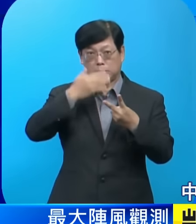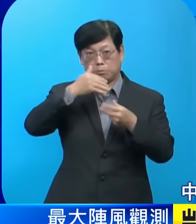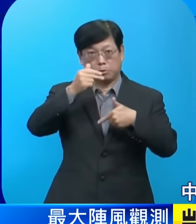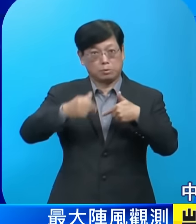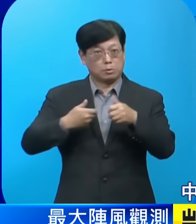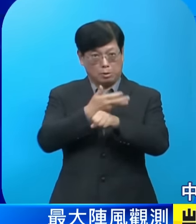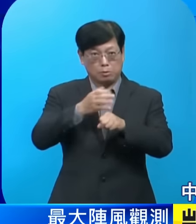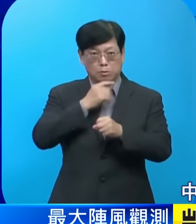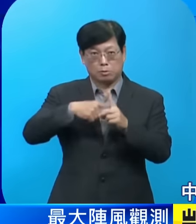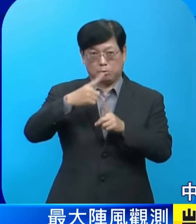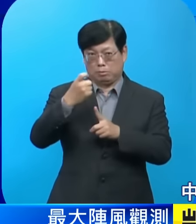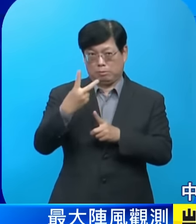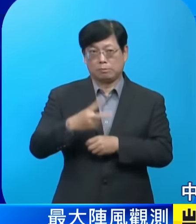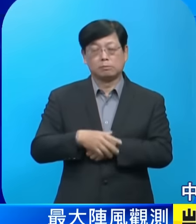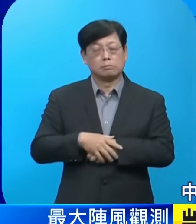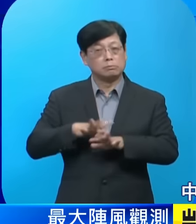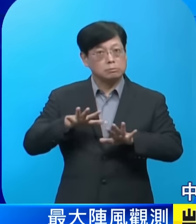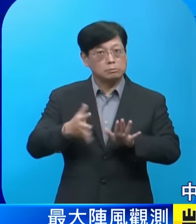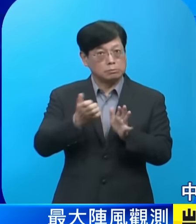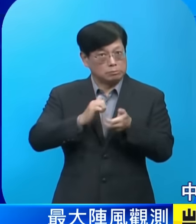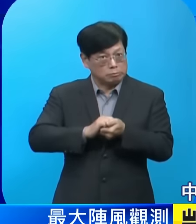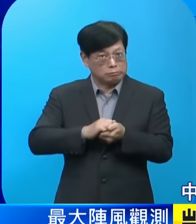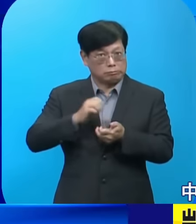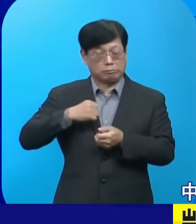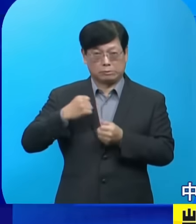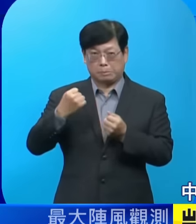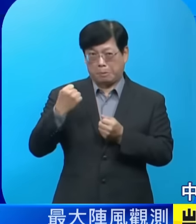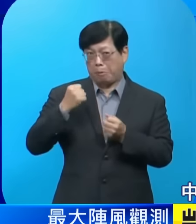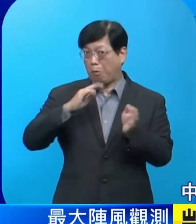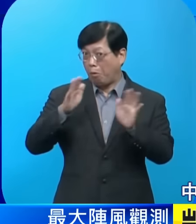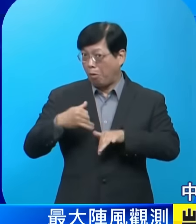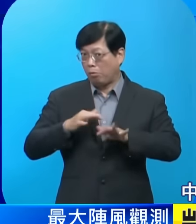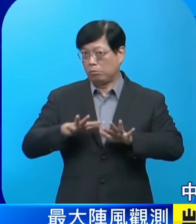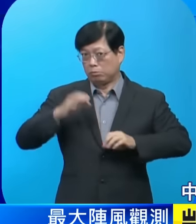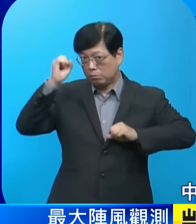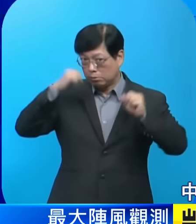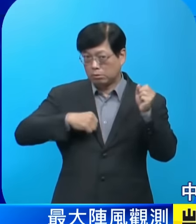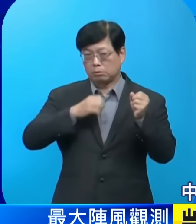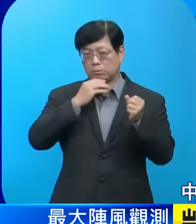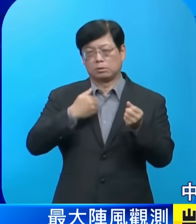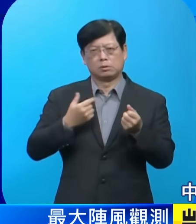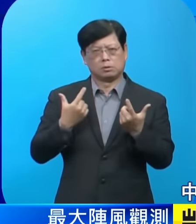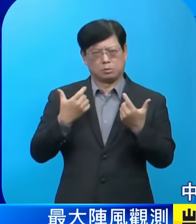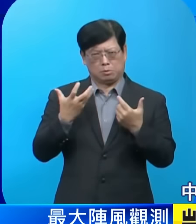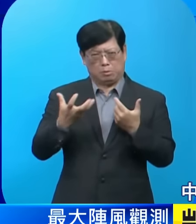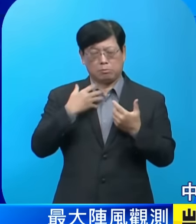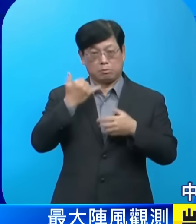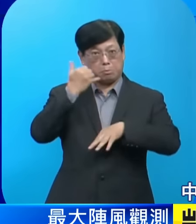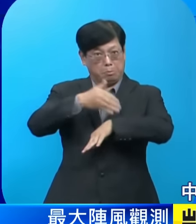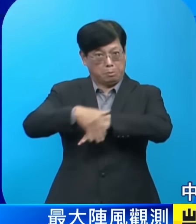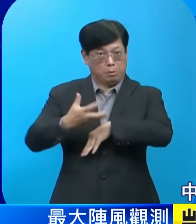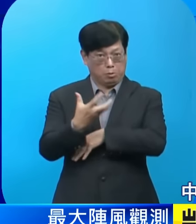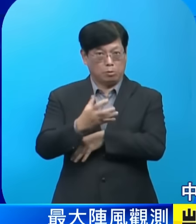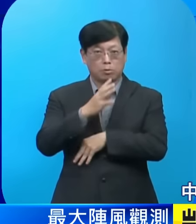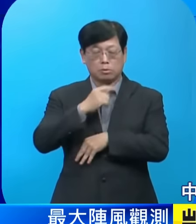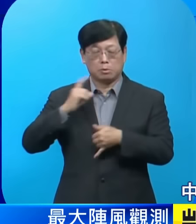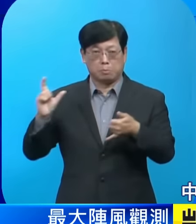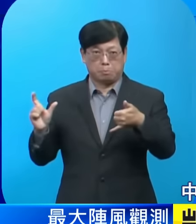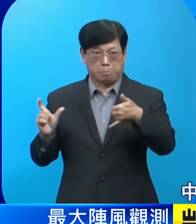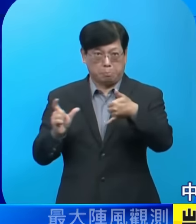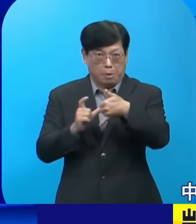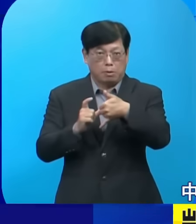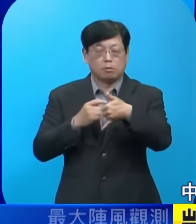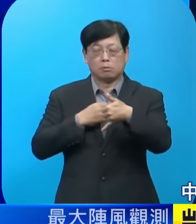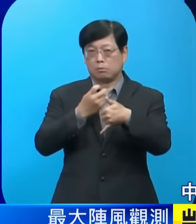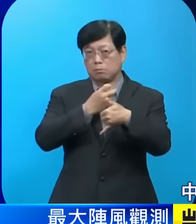的震風那我們預計這樣子的強風的分布呢在今天上午雖然都是在沿岸但是隨著颱風的逐漸靠近